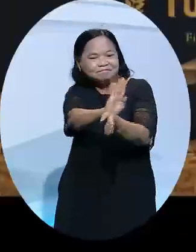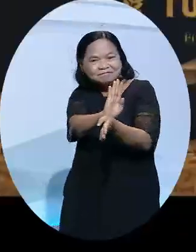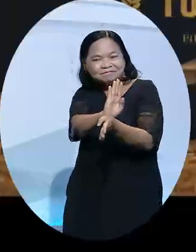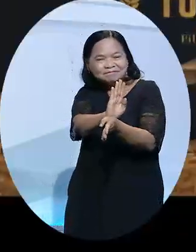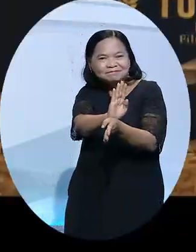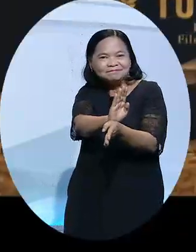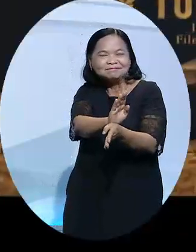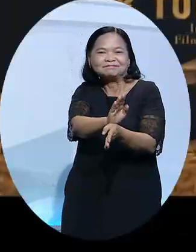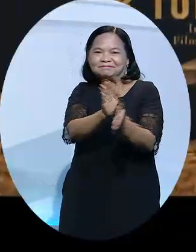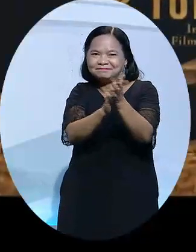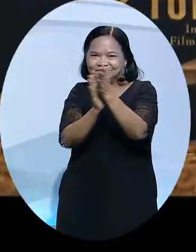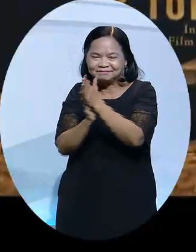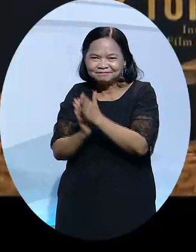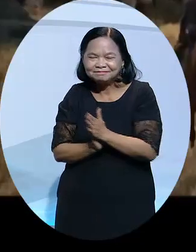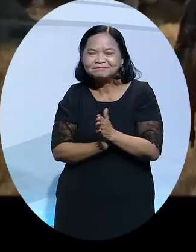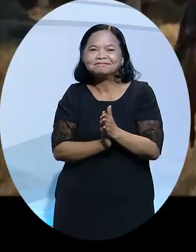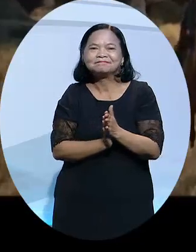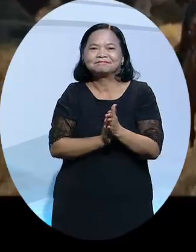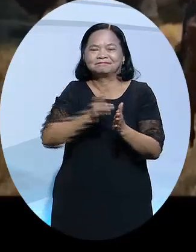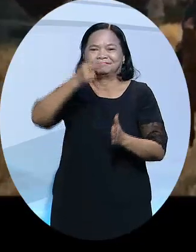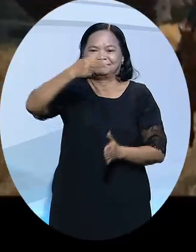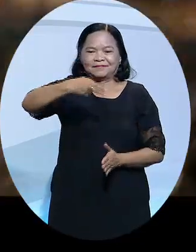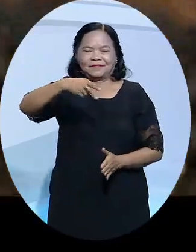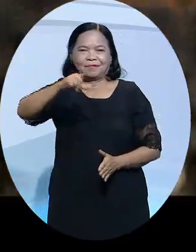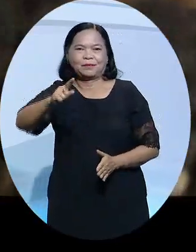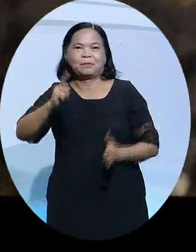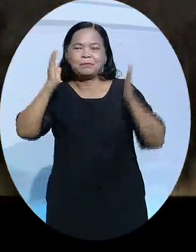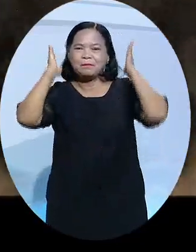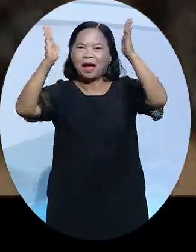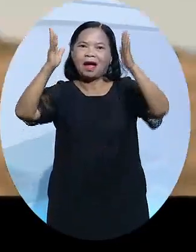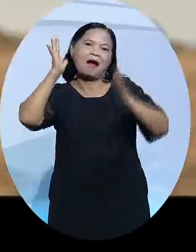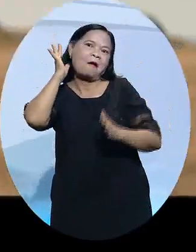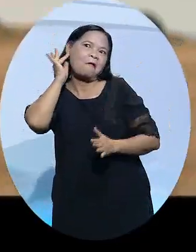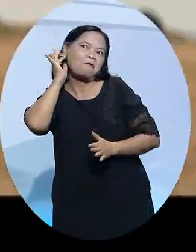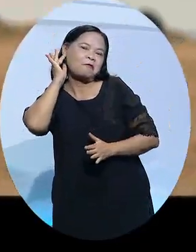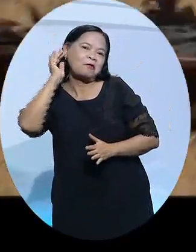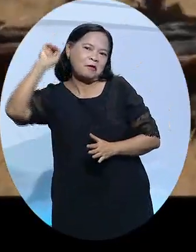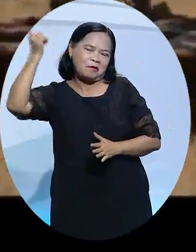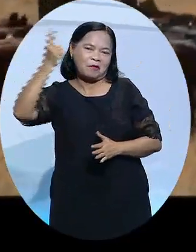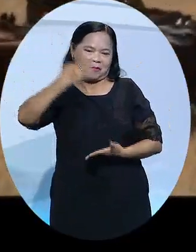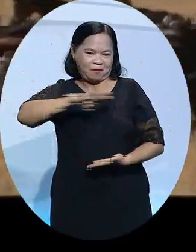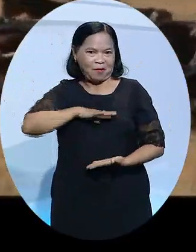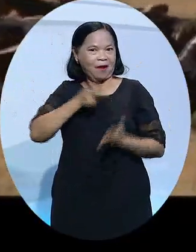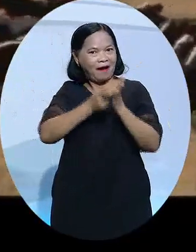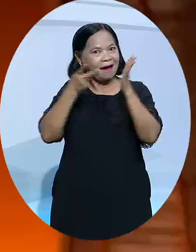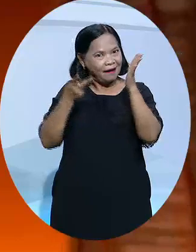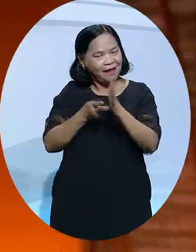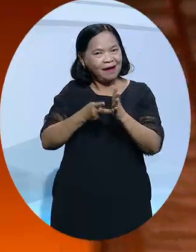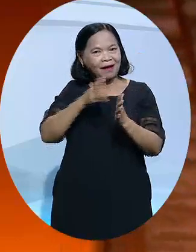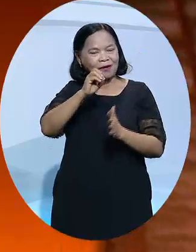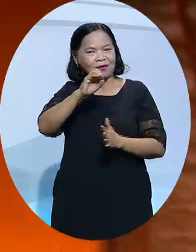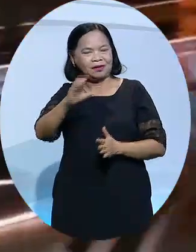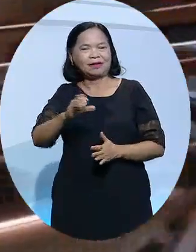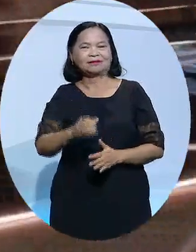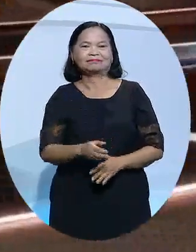tác phẩm The Power of the Dark của nền tảng Netflix. Bà là người phụ nữ đầu tiên hai lần đoạt giải này tại Oscar. Kịch